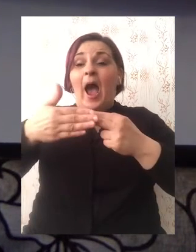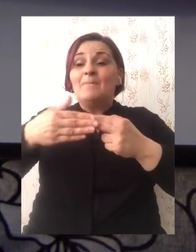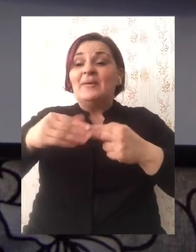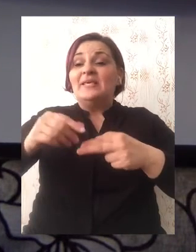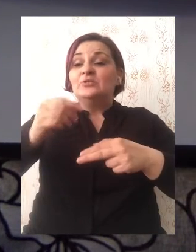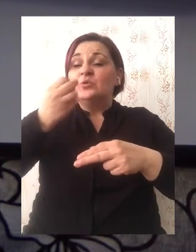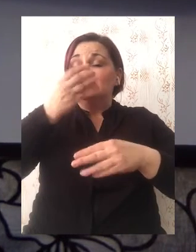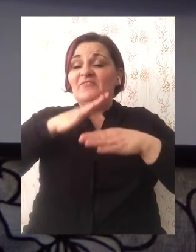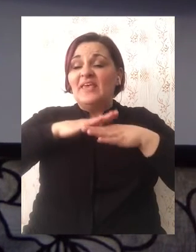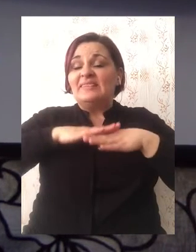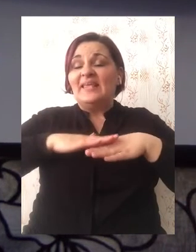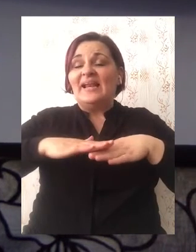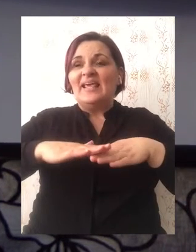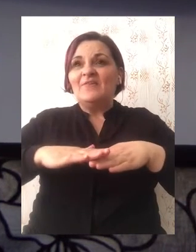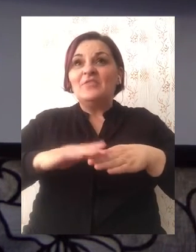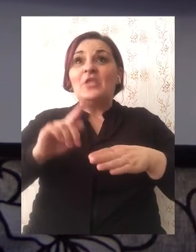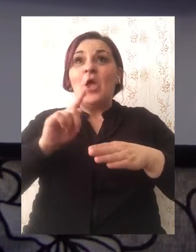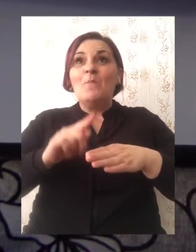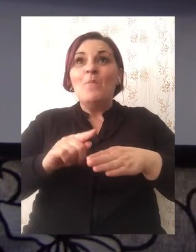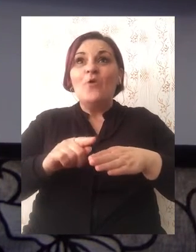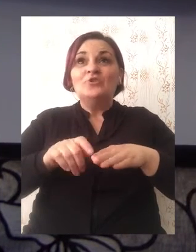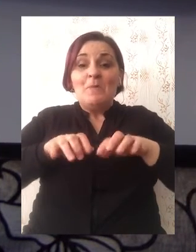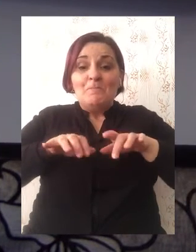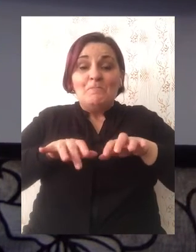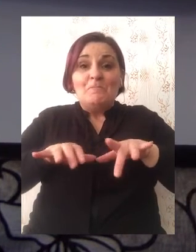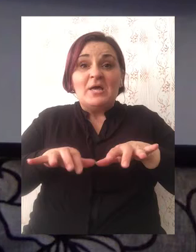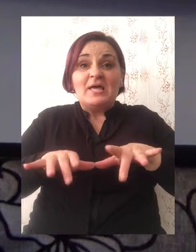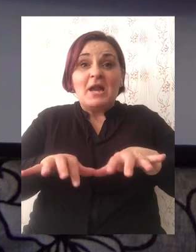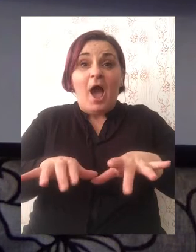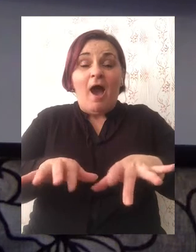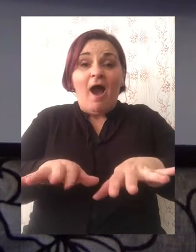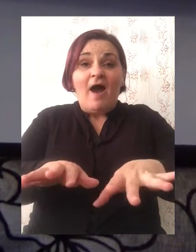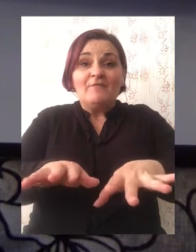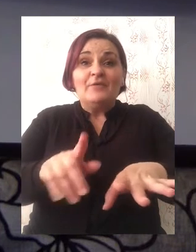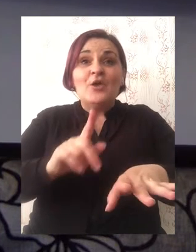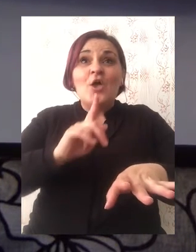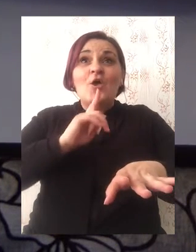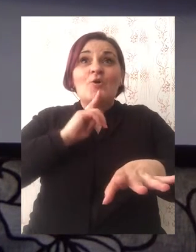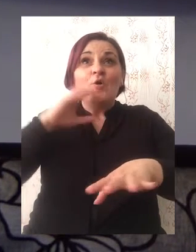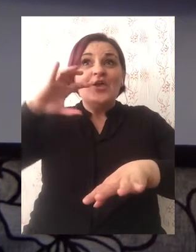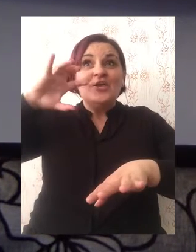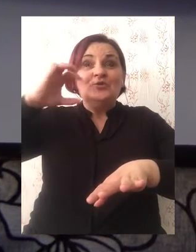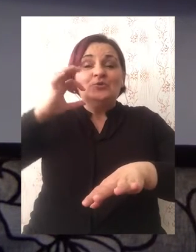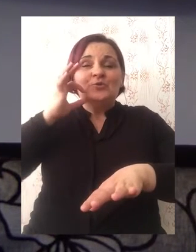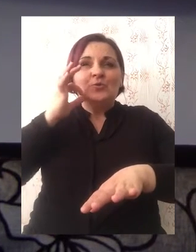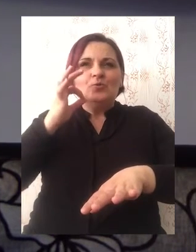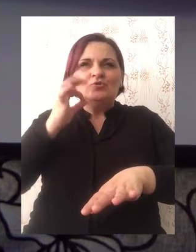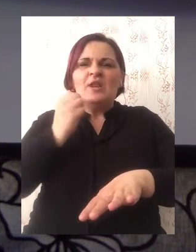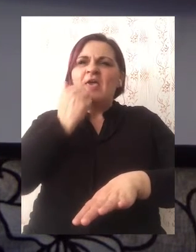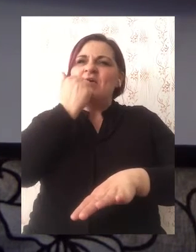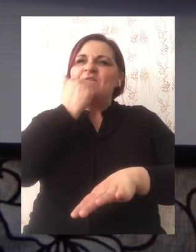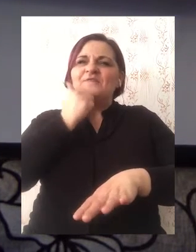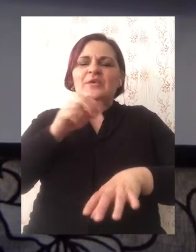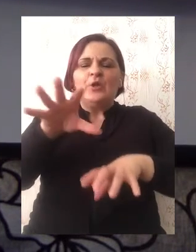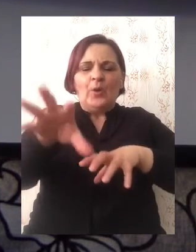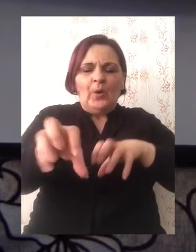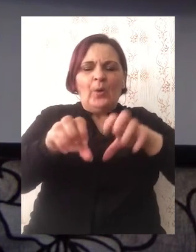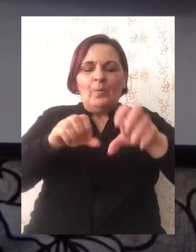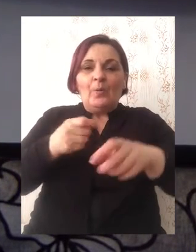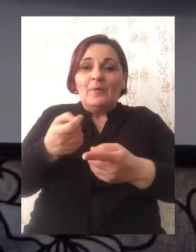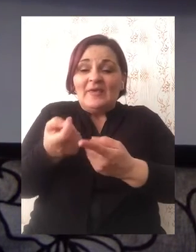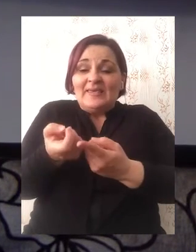livada mogu se sresti i kolone mrava, koji za vrijeme sunčanog dana brižno skupljaju